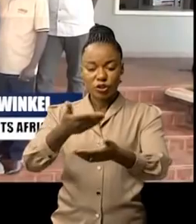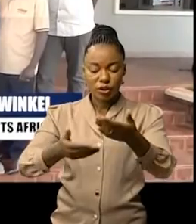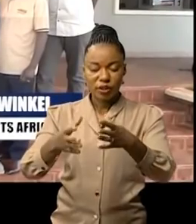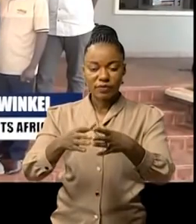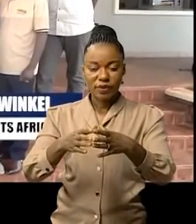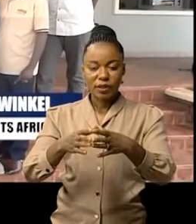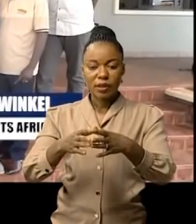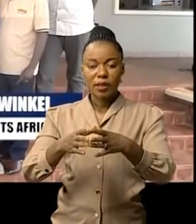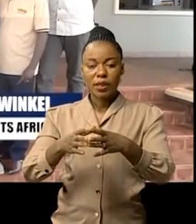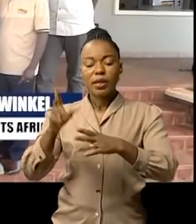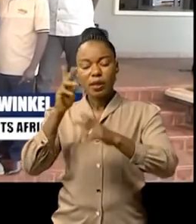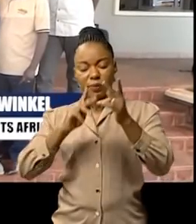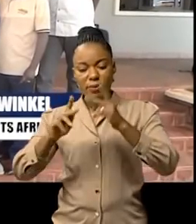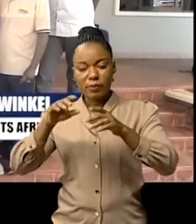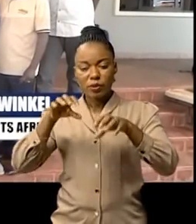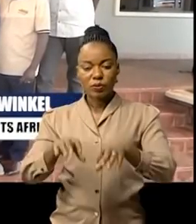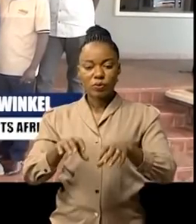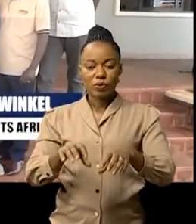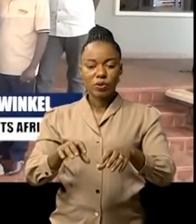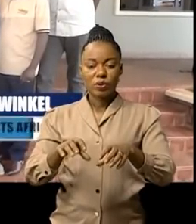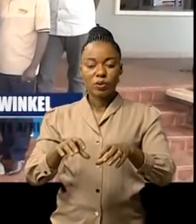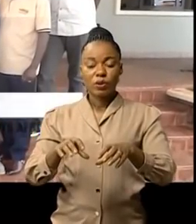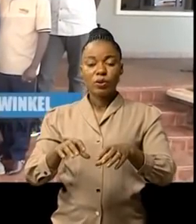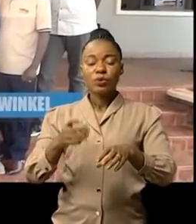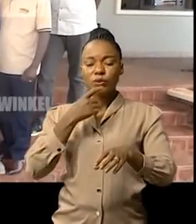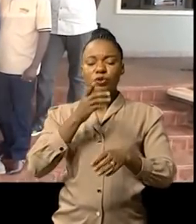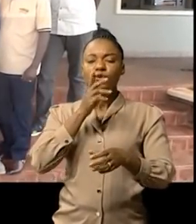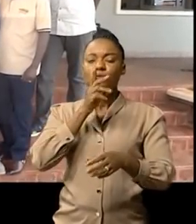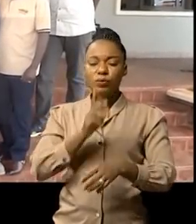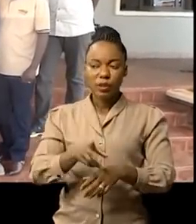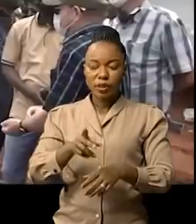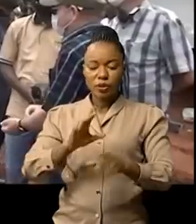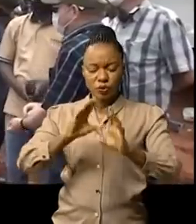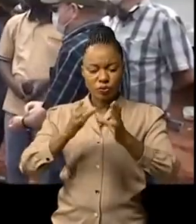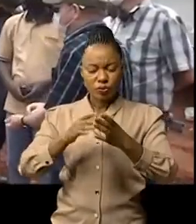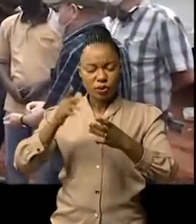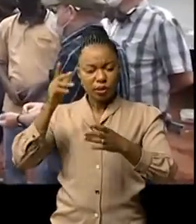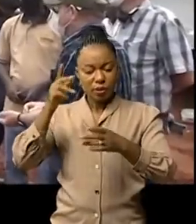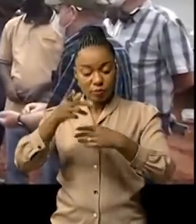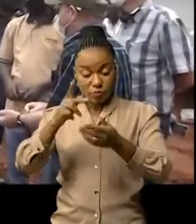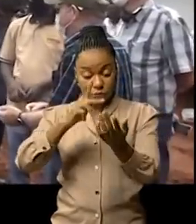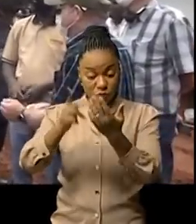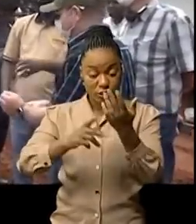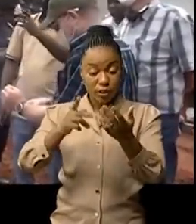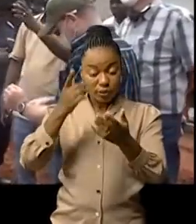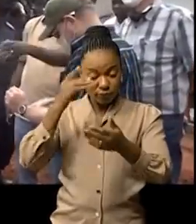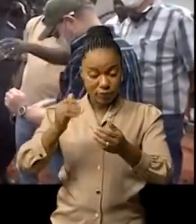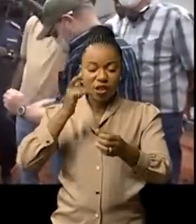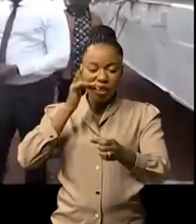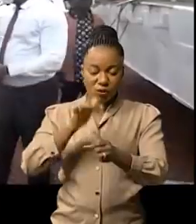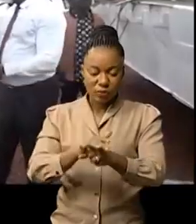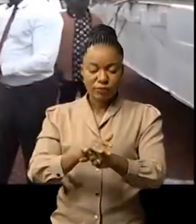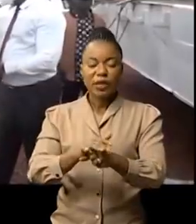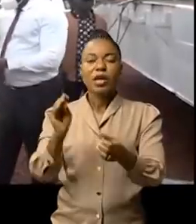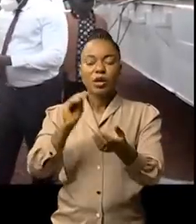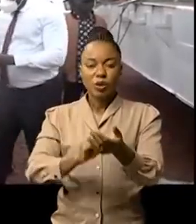et nous vous rassurons que tous ces projets sont réalisés et papables. Le gouverneur Christophe Basséané Nanga a